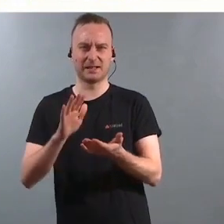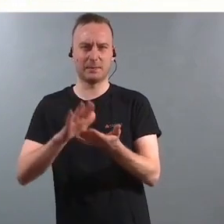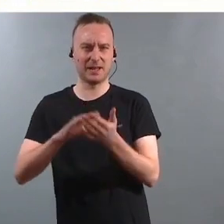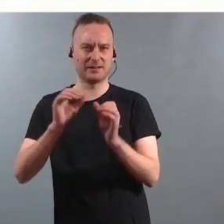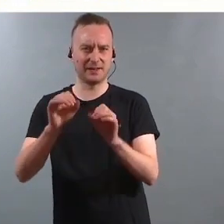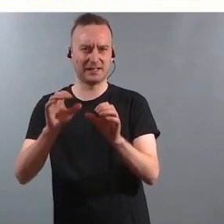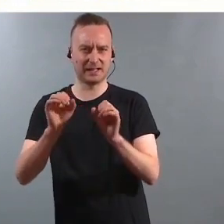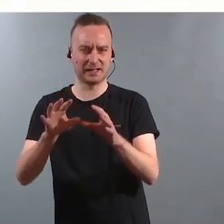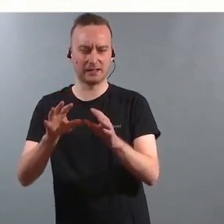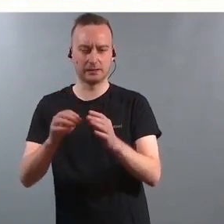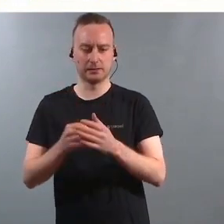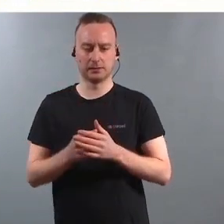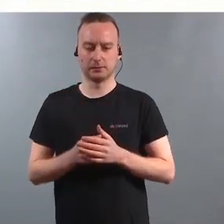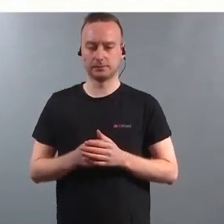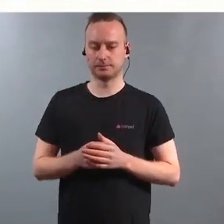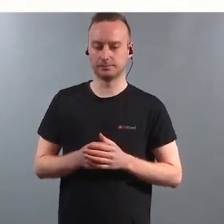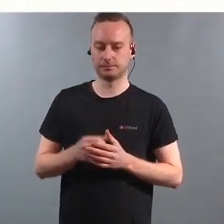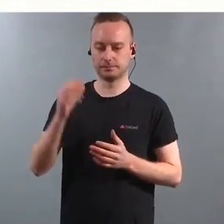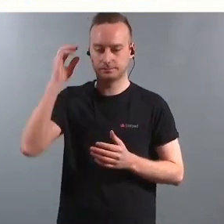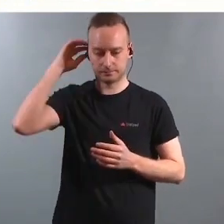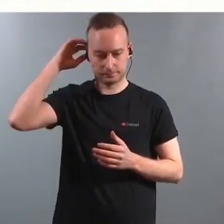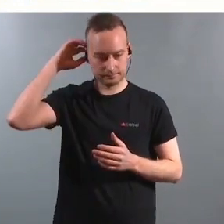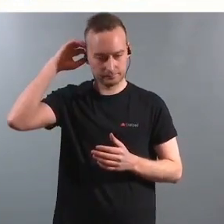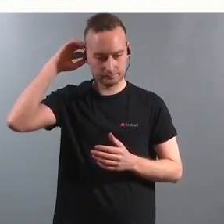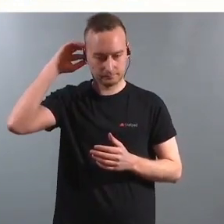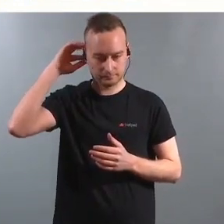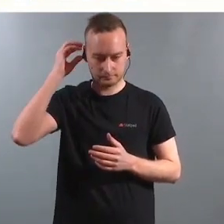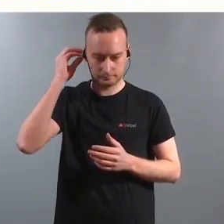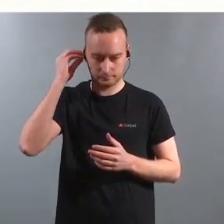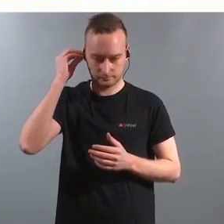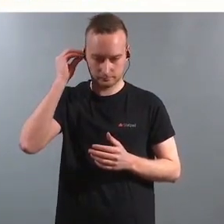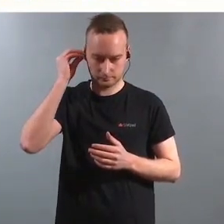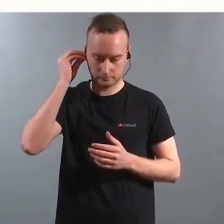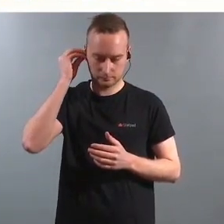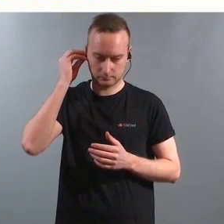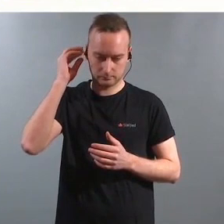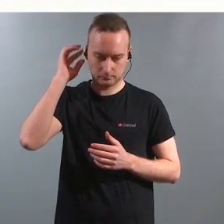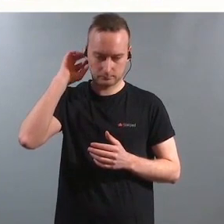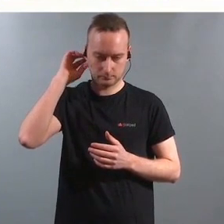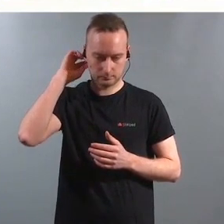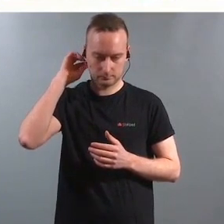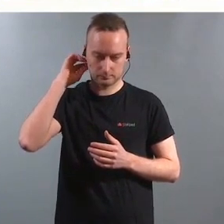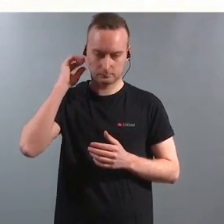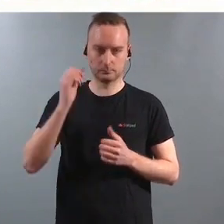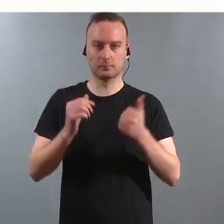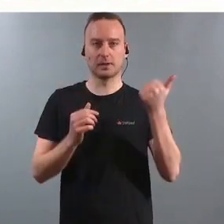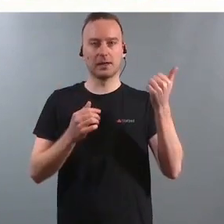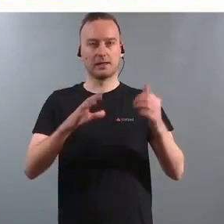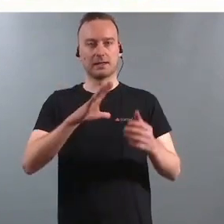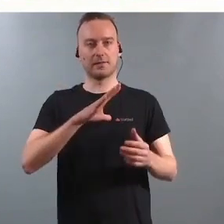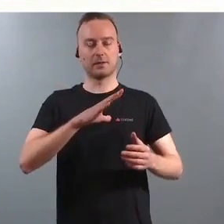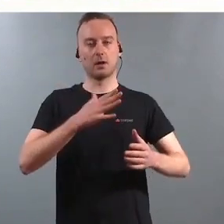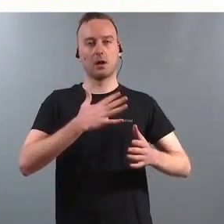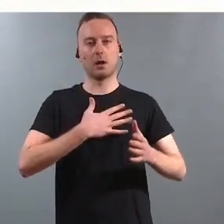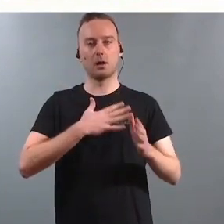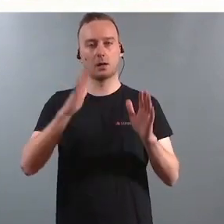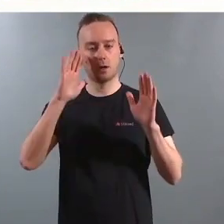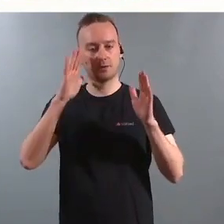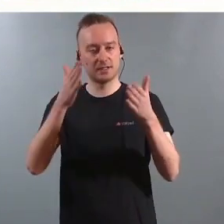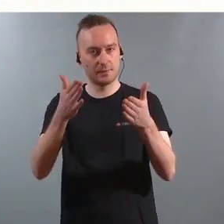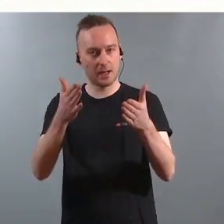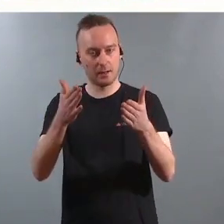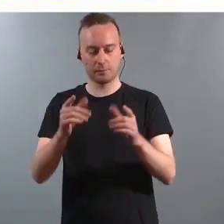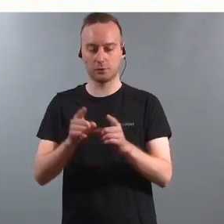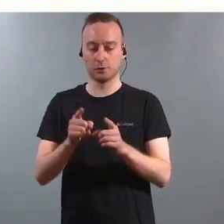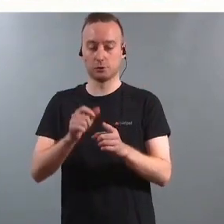nå tør jeg nesten ikke å snu meg, men dette er en jente som hadde autisme, som dere vet, har behov for